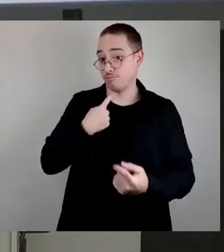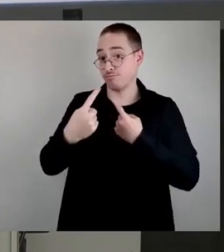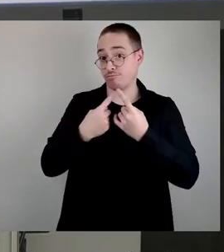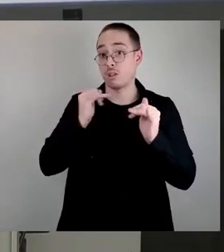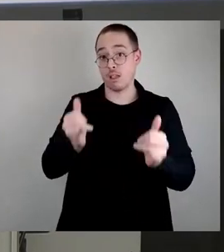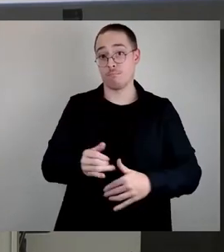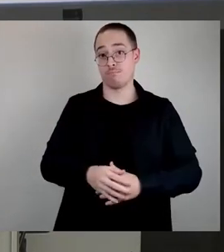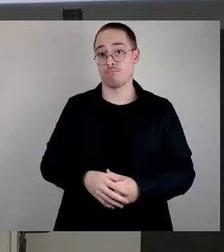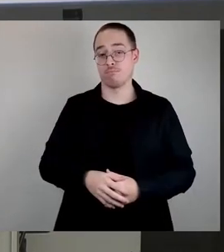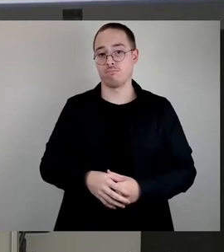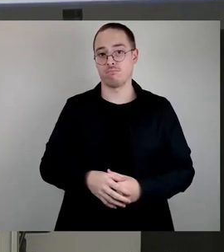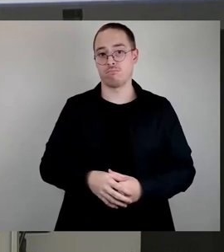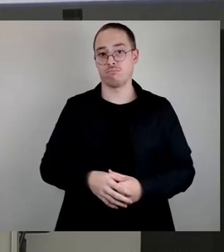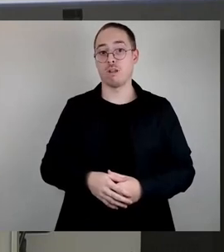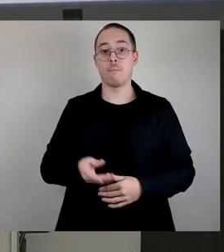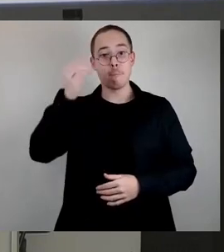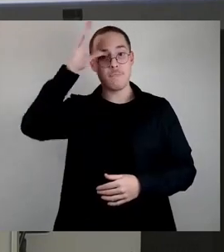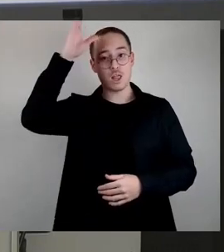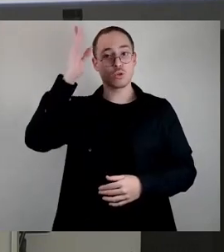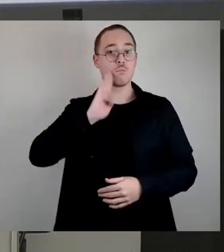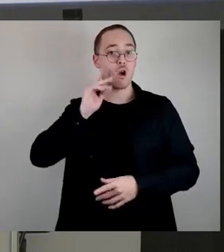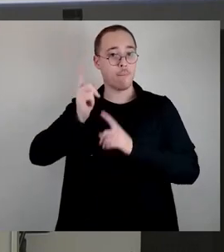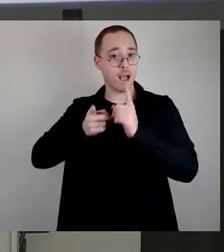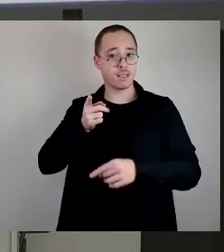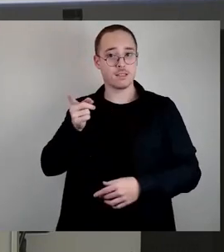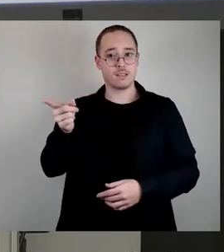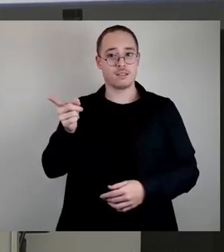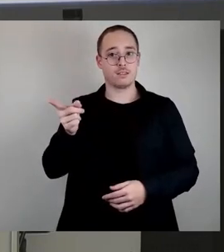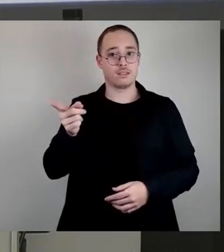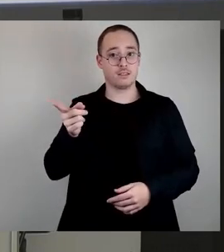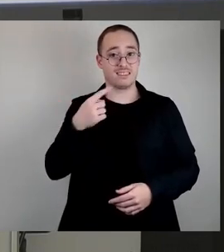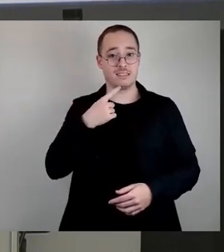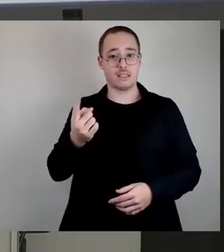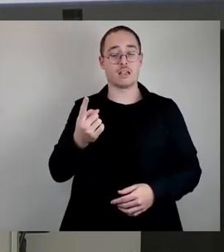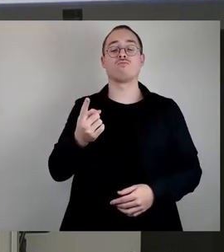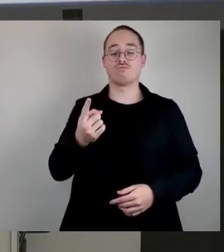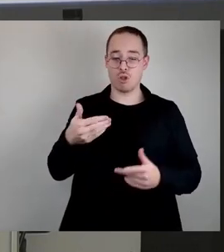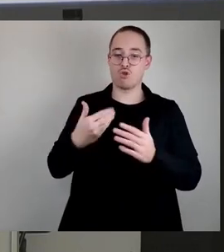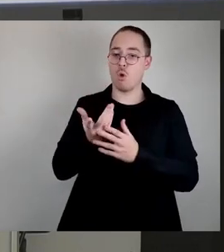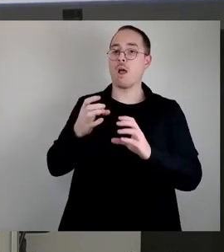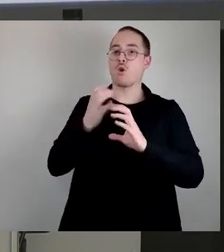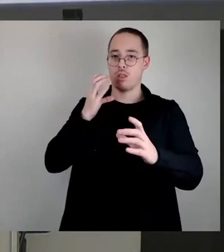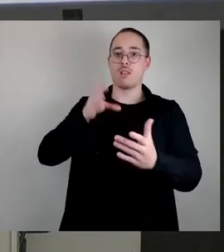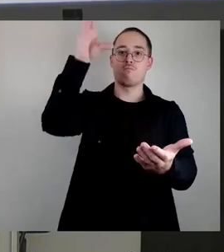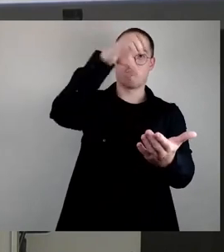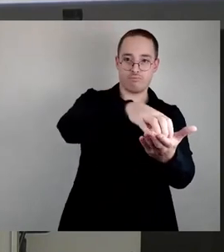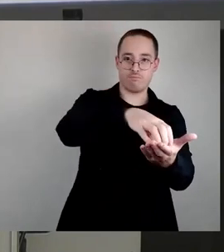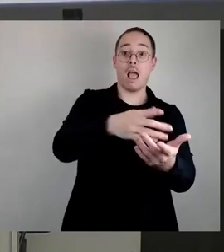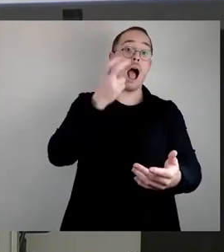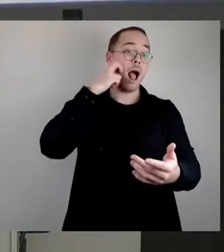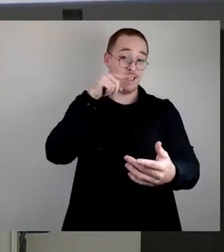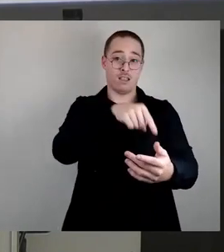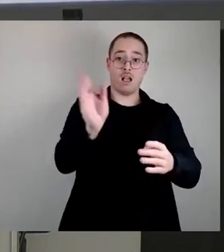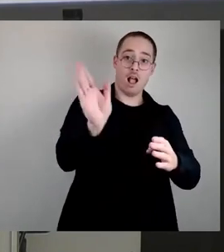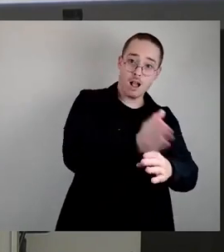Der Bildungsbürgermeister hat gesagt, es werden neue Container hinkommen. Die jetzigen werden abgerissen und es ist